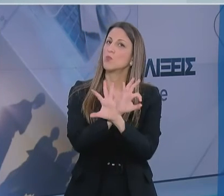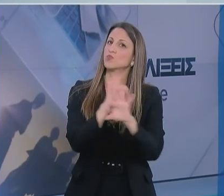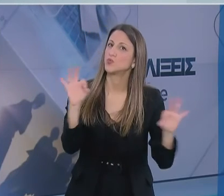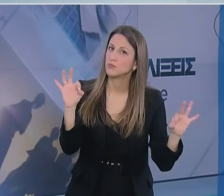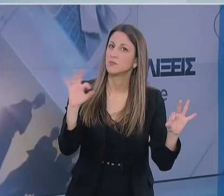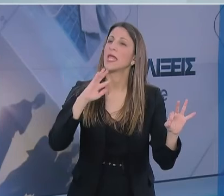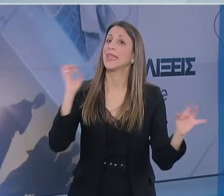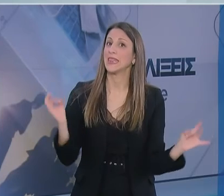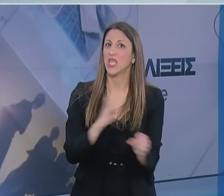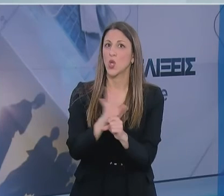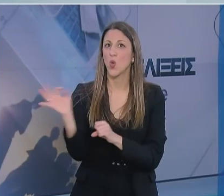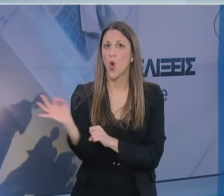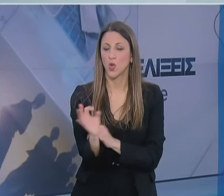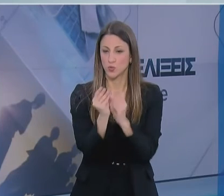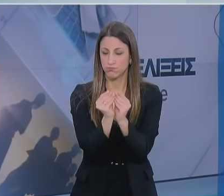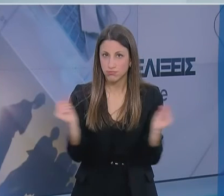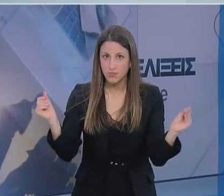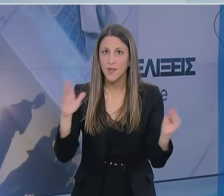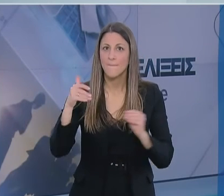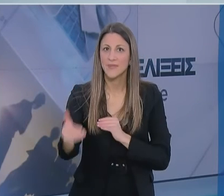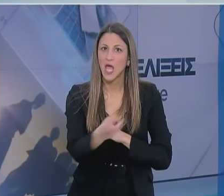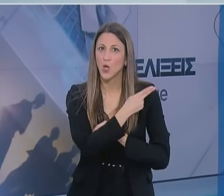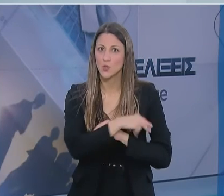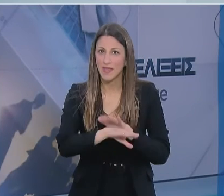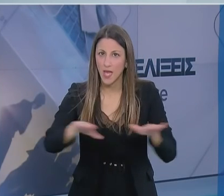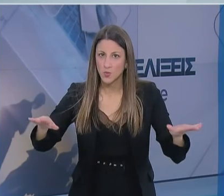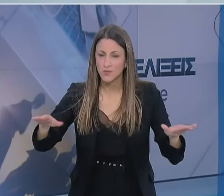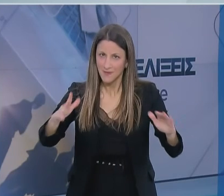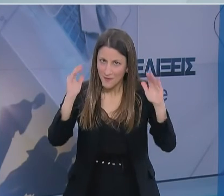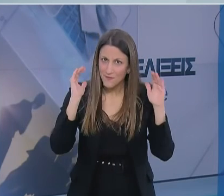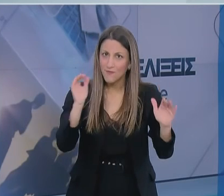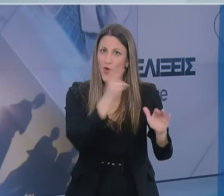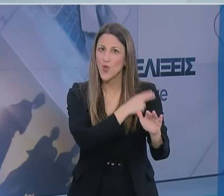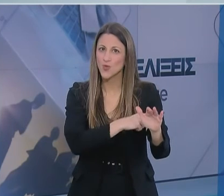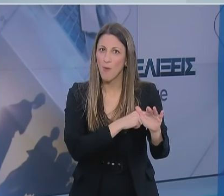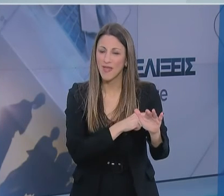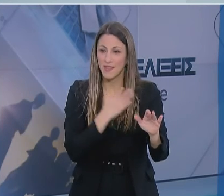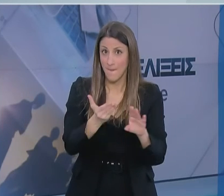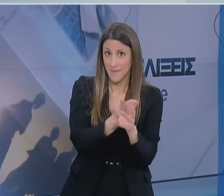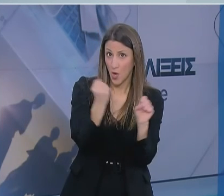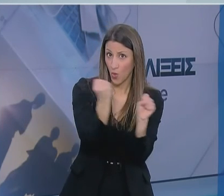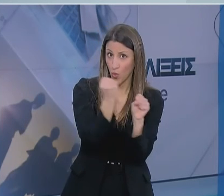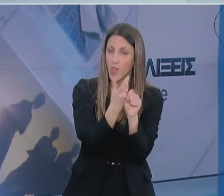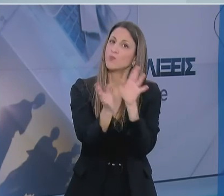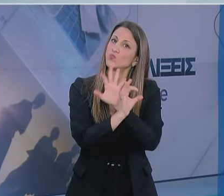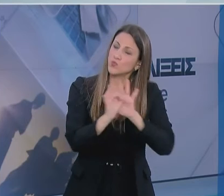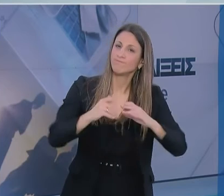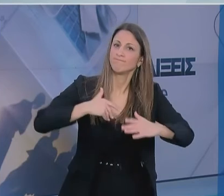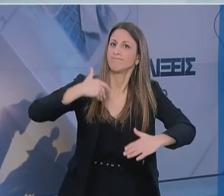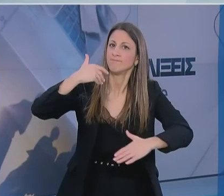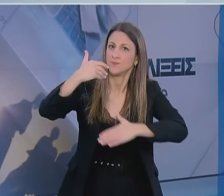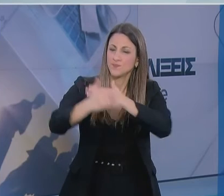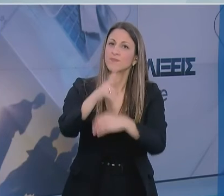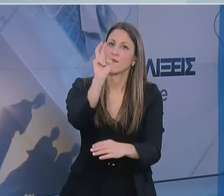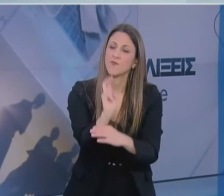έχουμε το σύστημα υγείας θα συνεχίσει να λειτουργεί. Και δημιουργούμε αυτή την παρακαταθήκη και